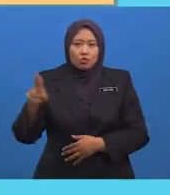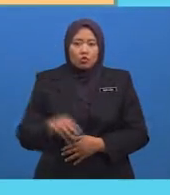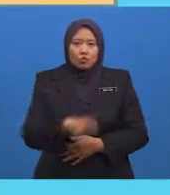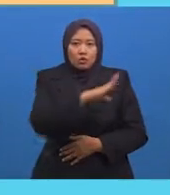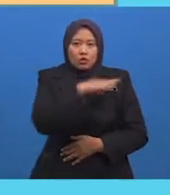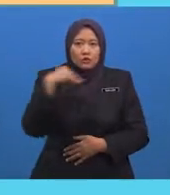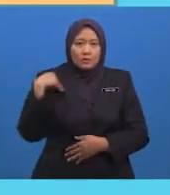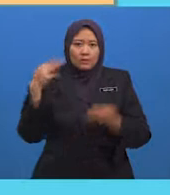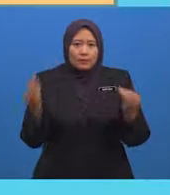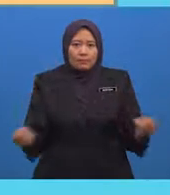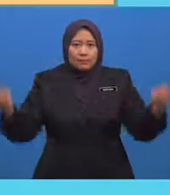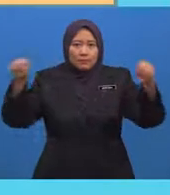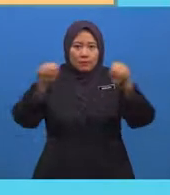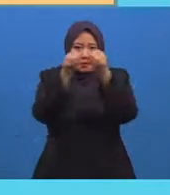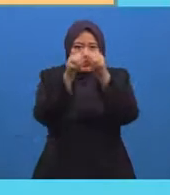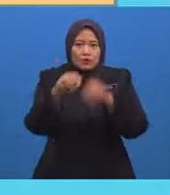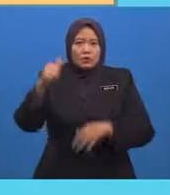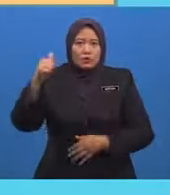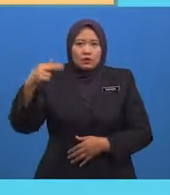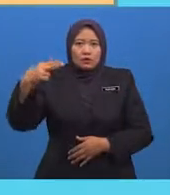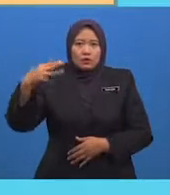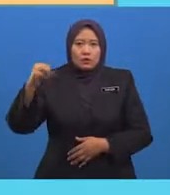Masjid Ahmad bin Talul